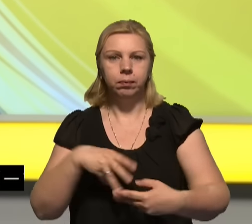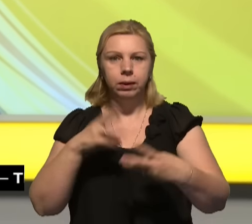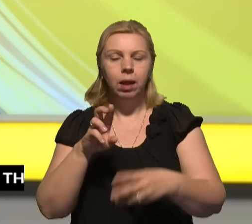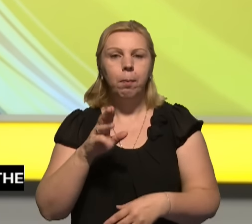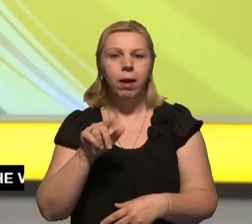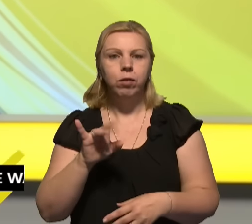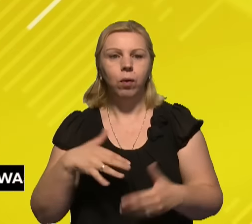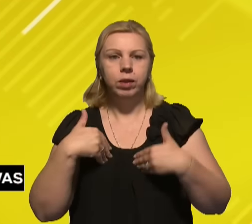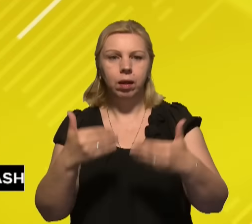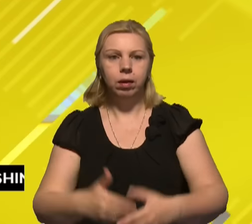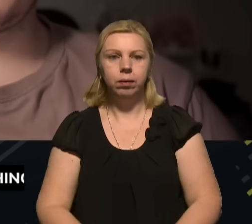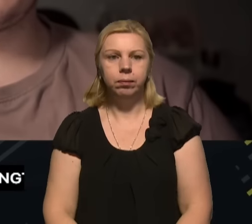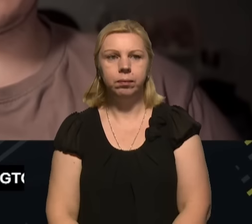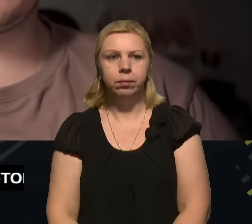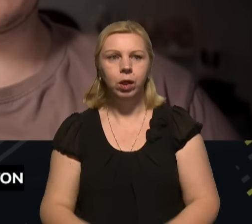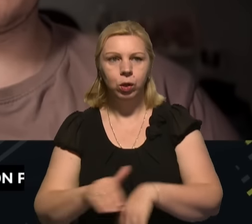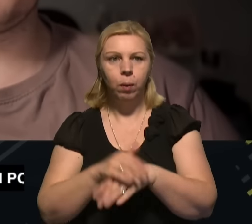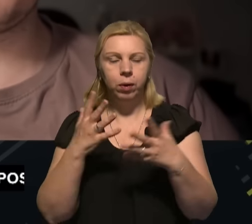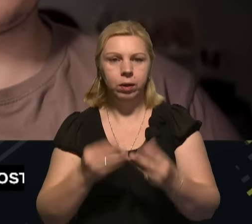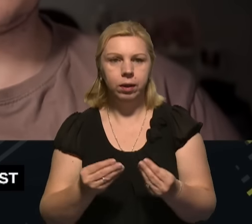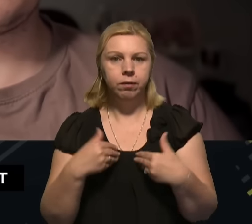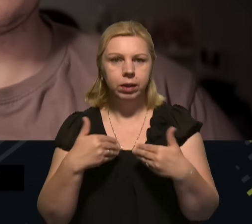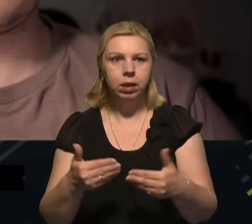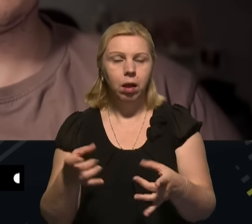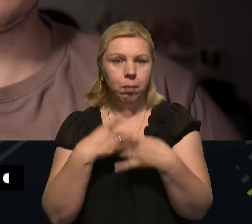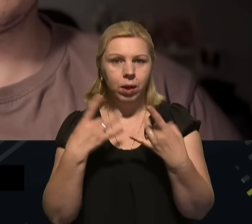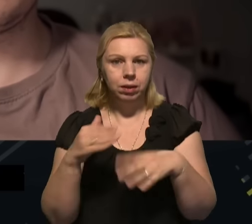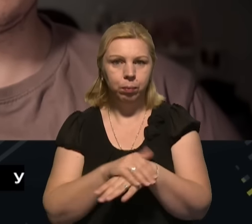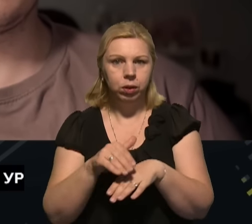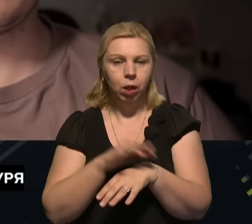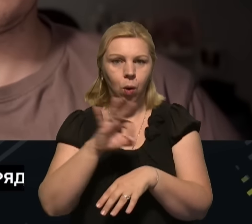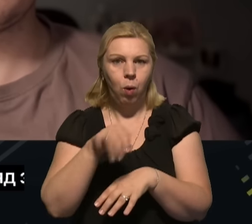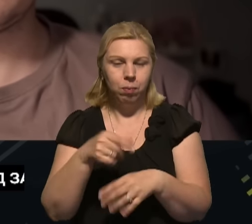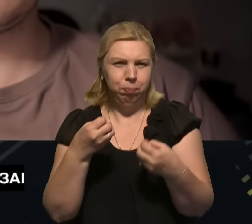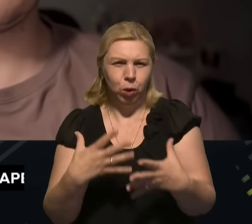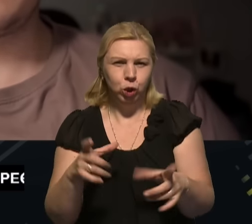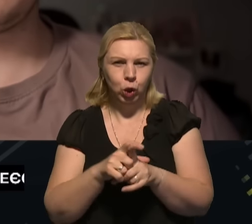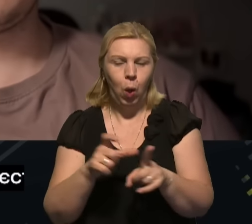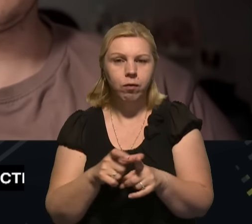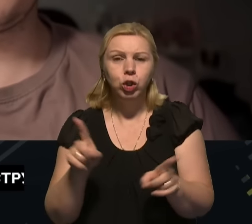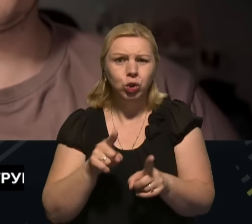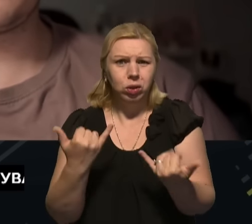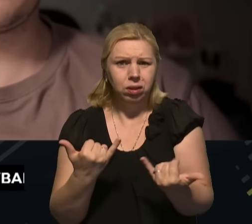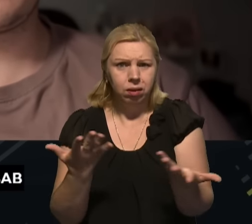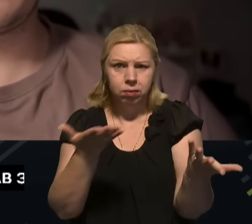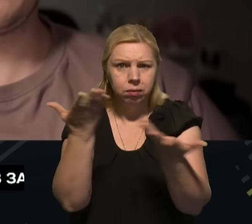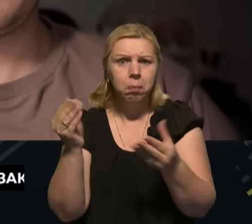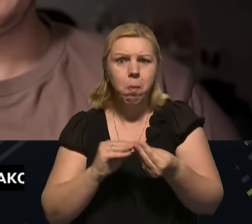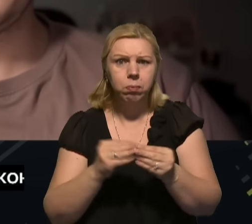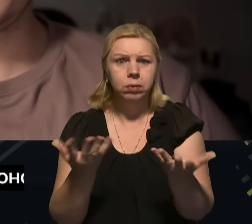Павло, вітаємо вас. Вітаємо. Доброго дня, вітаю. Поясніть, будь ласка, простими словами, що наразі відбувається?